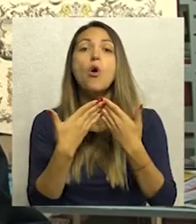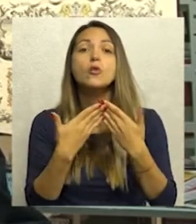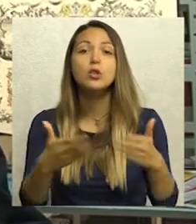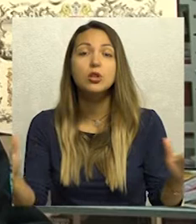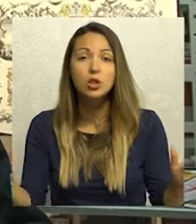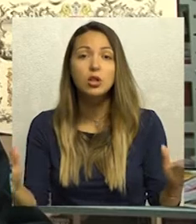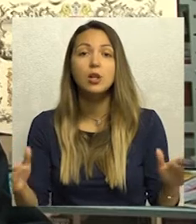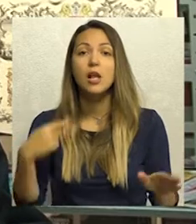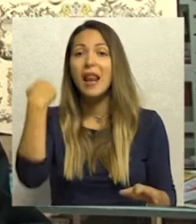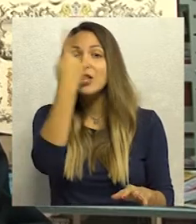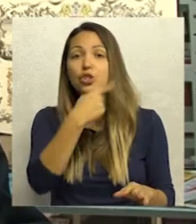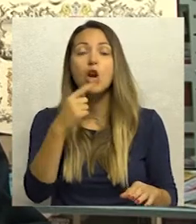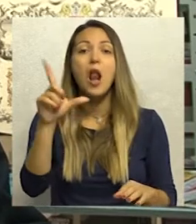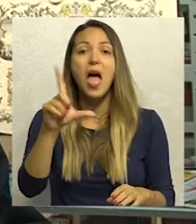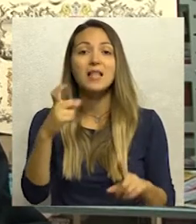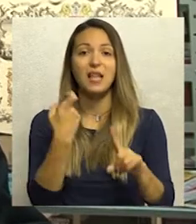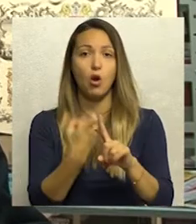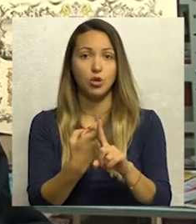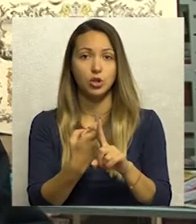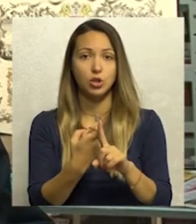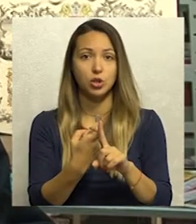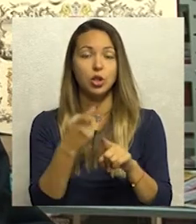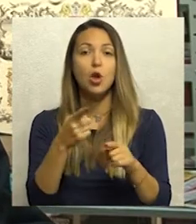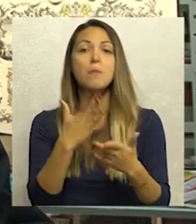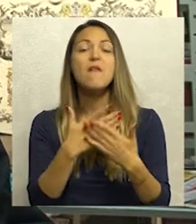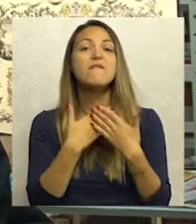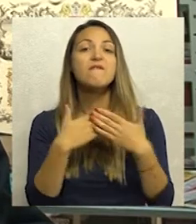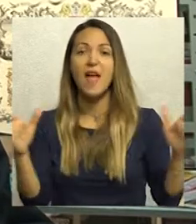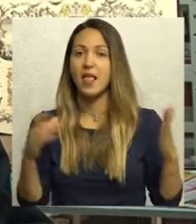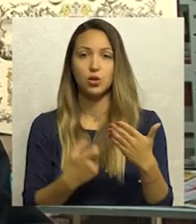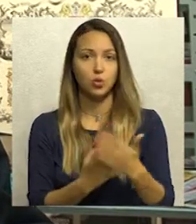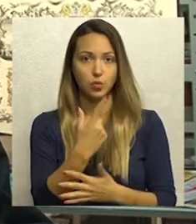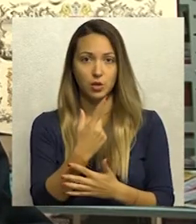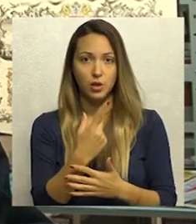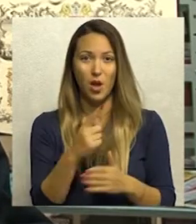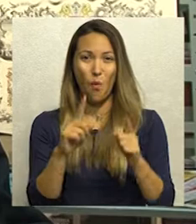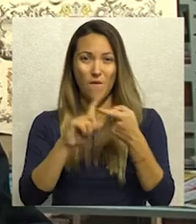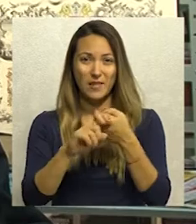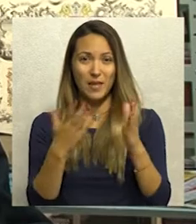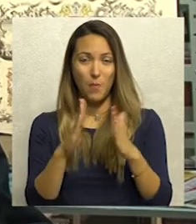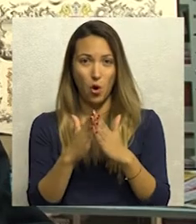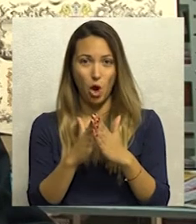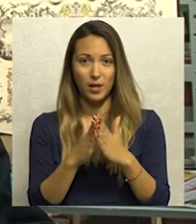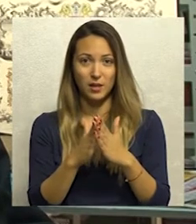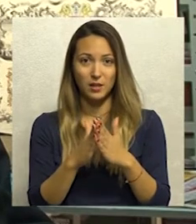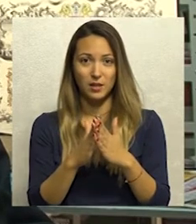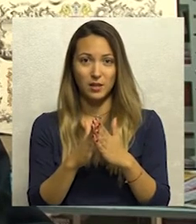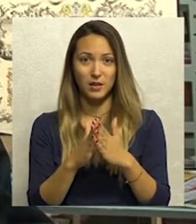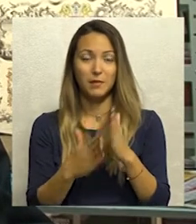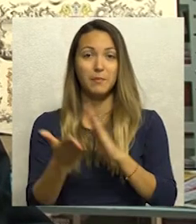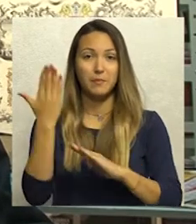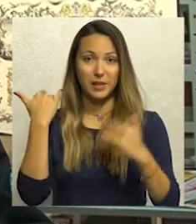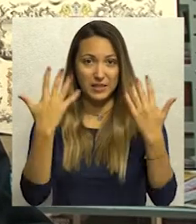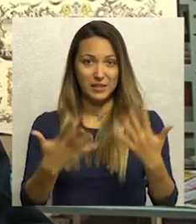Lazak Ostić. Dakle, to je bio kaocijama zaista veliki događaj. Kada je u pitanju monografija koja je izraša 50 godina, 140